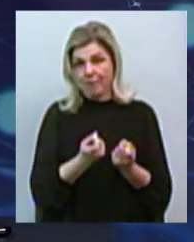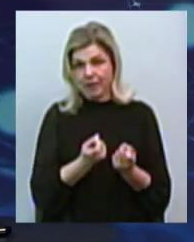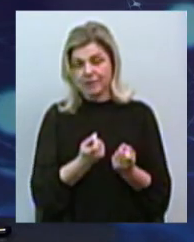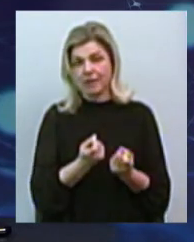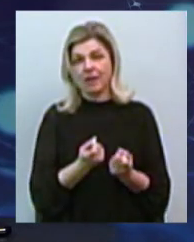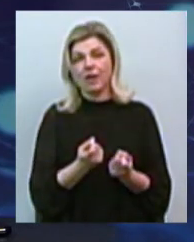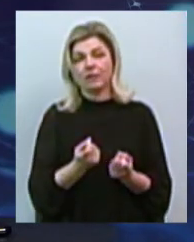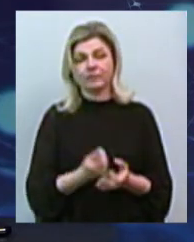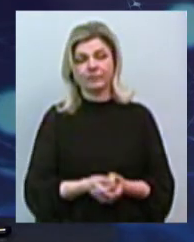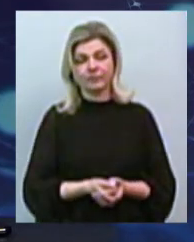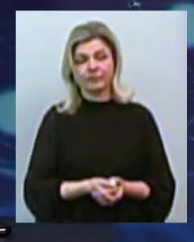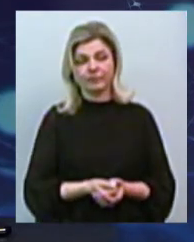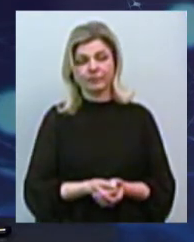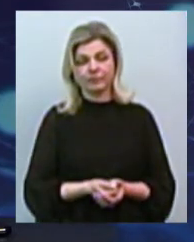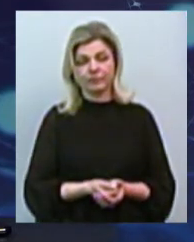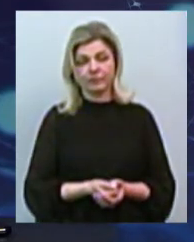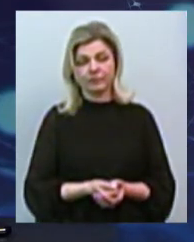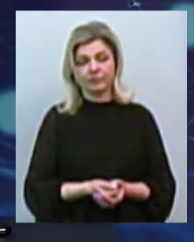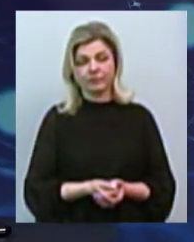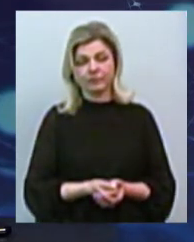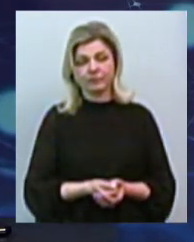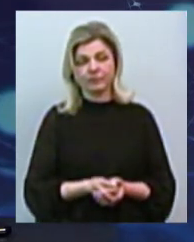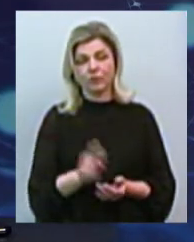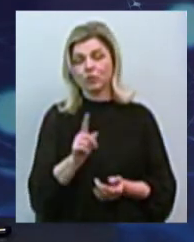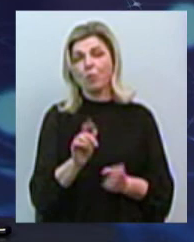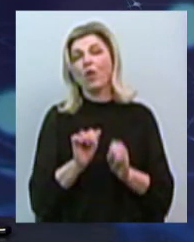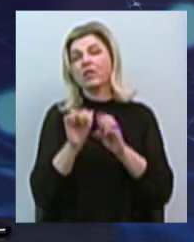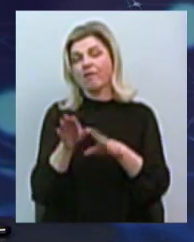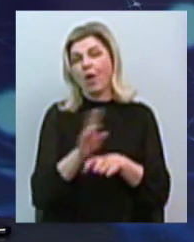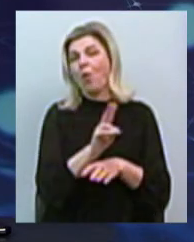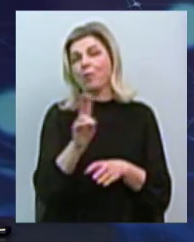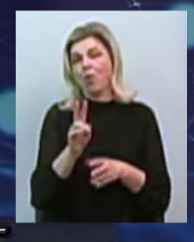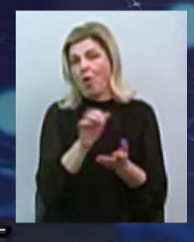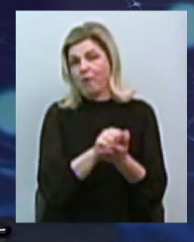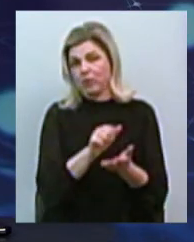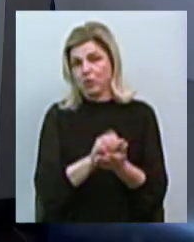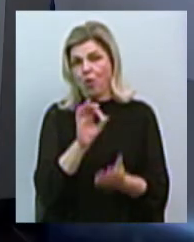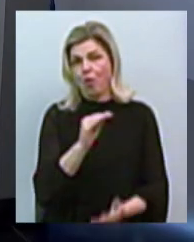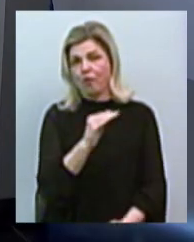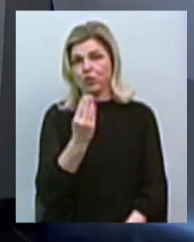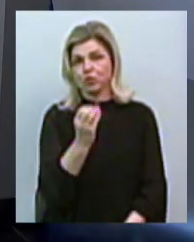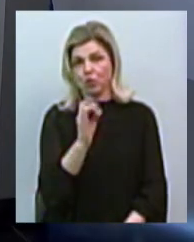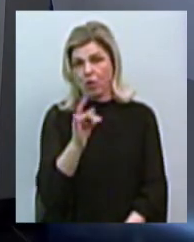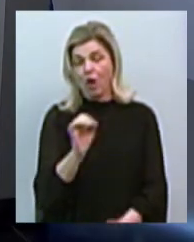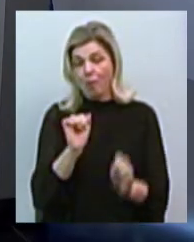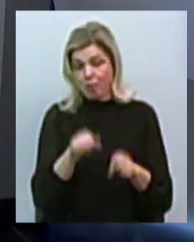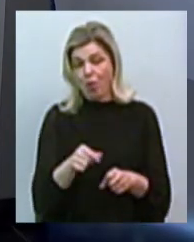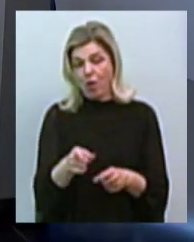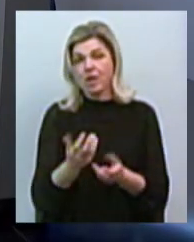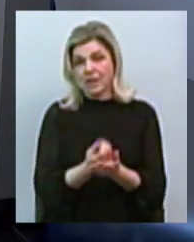настільки привабливий, щоб його віддавати в концесію комусь там в офшори. Тобто самі могли б заробляти? Ну,